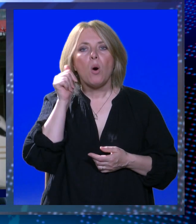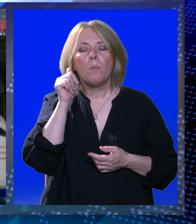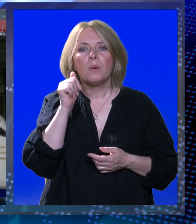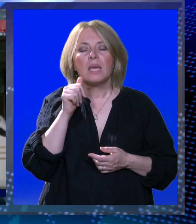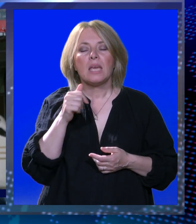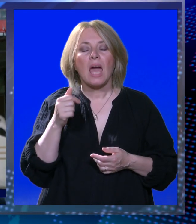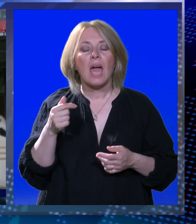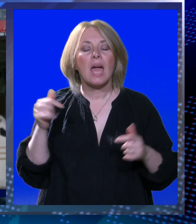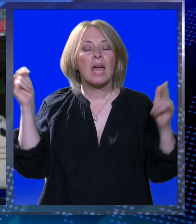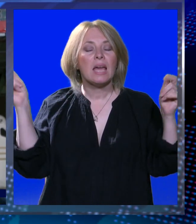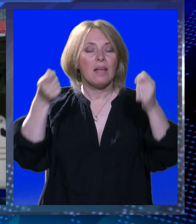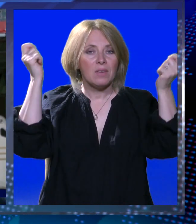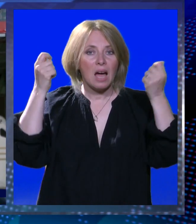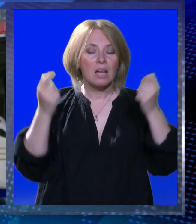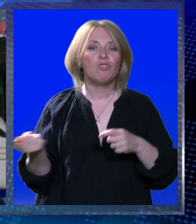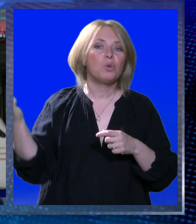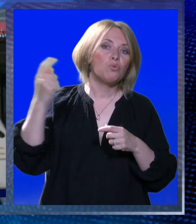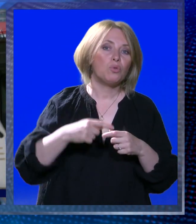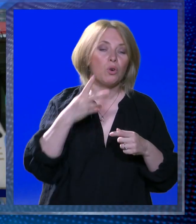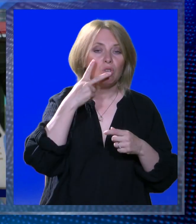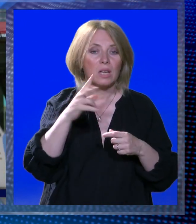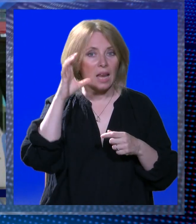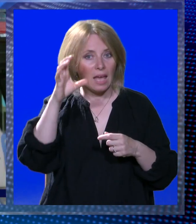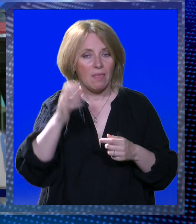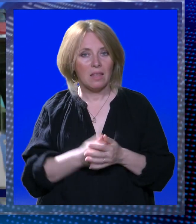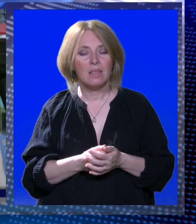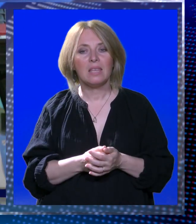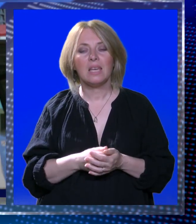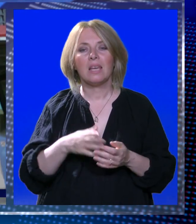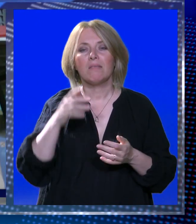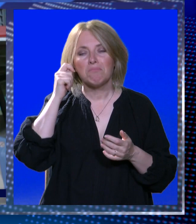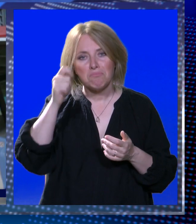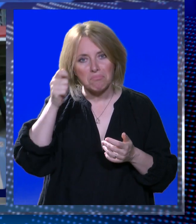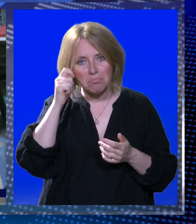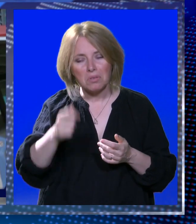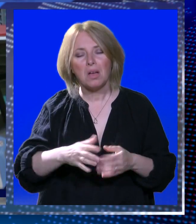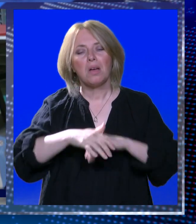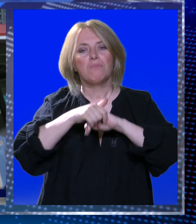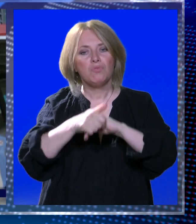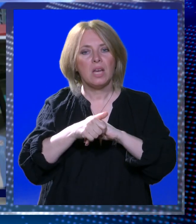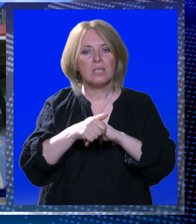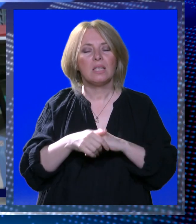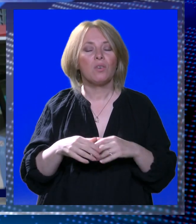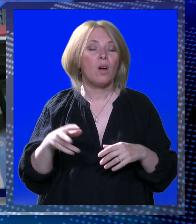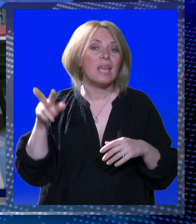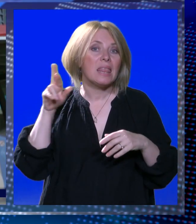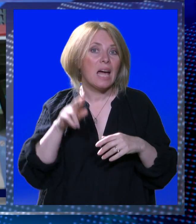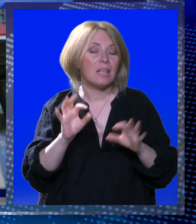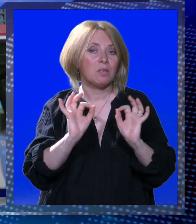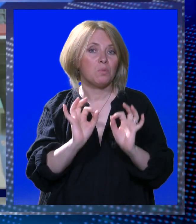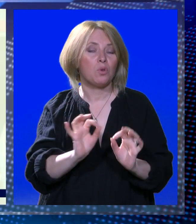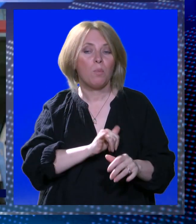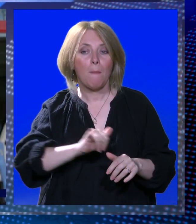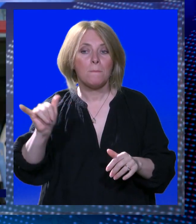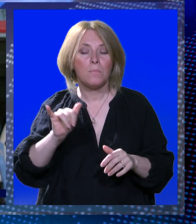na ove navijače koji su došli dinje Hrvatske, kao što sam već rekao, i stvarno svima kapa dolje, svima čestitke i nadam se stvarno da smo na